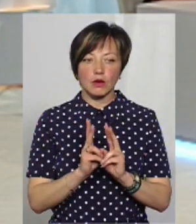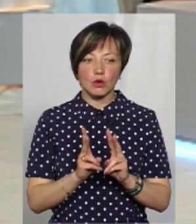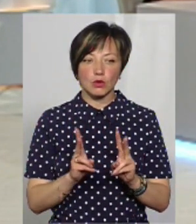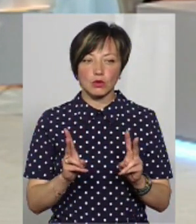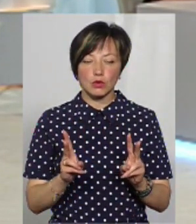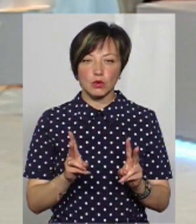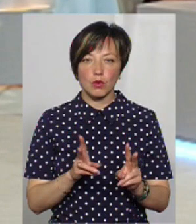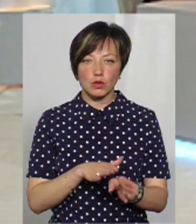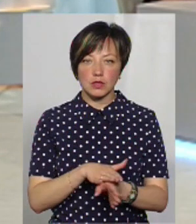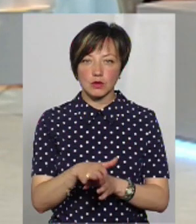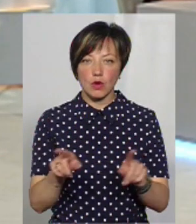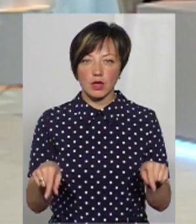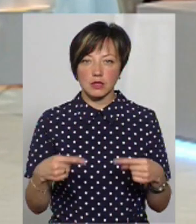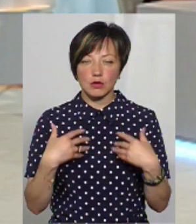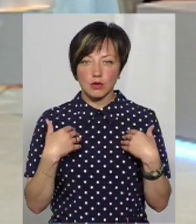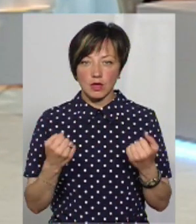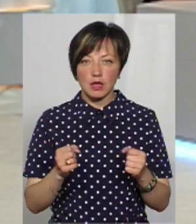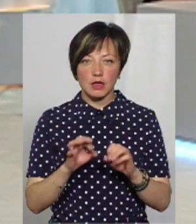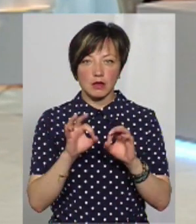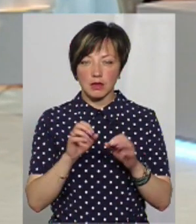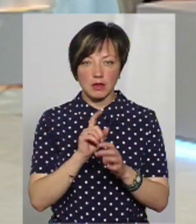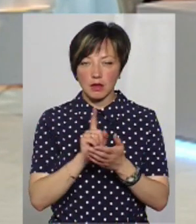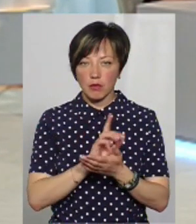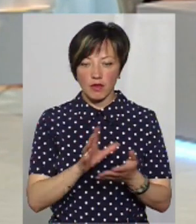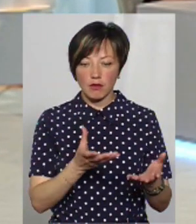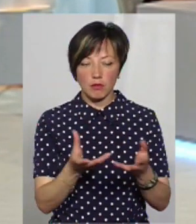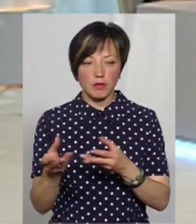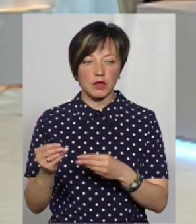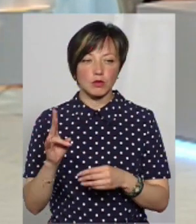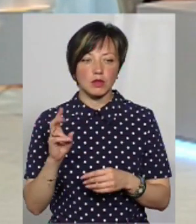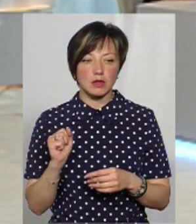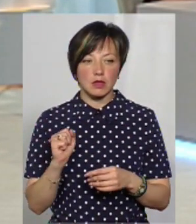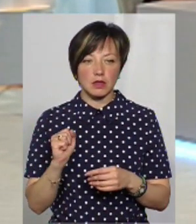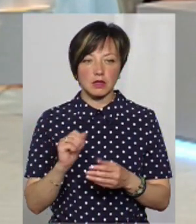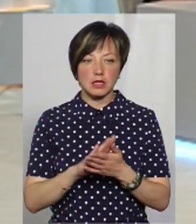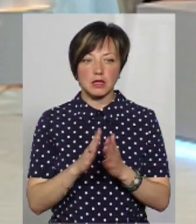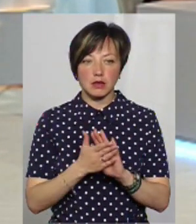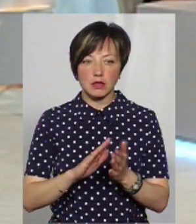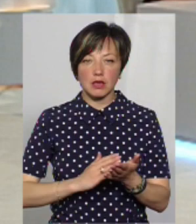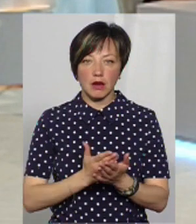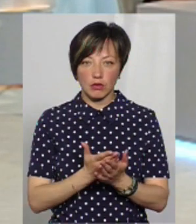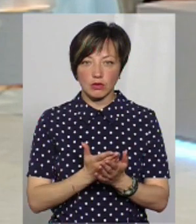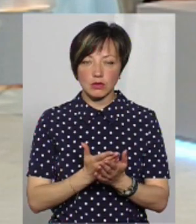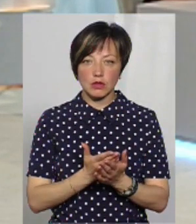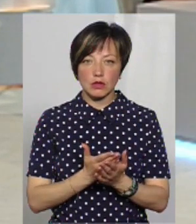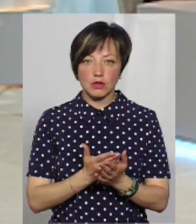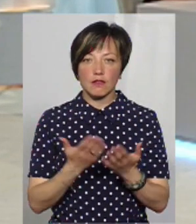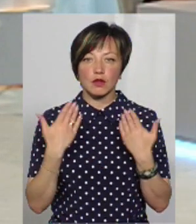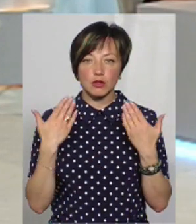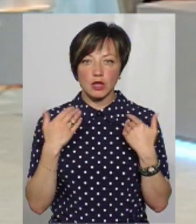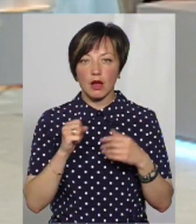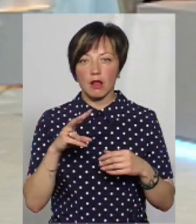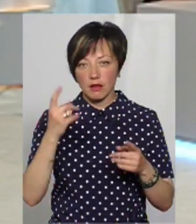хто здійснює організацію оздоровлення, ніяк не повинна позначитись на стані і якості того